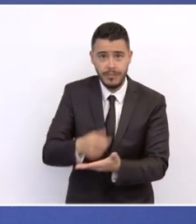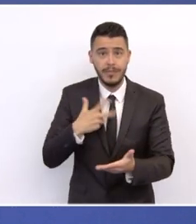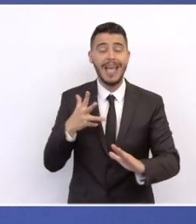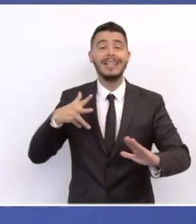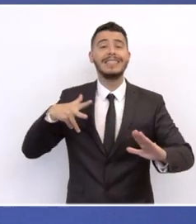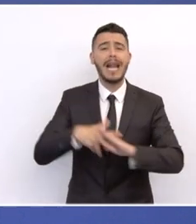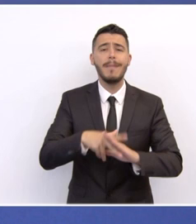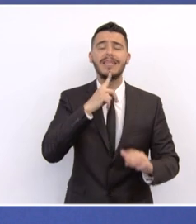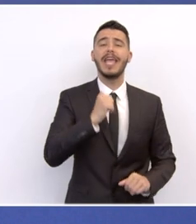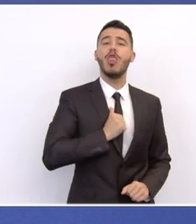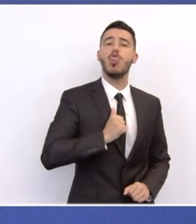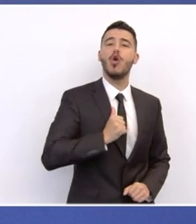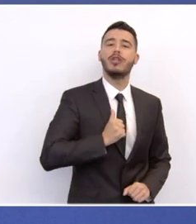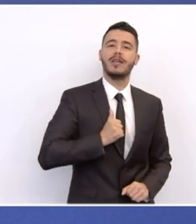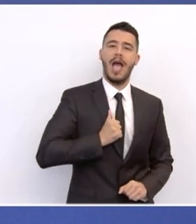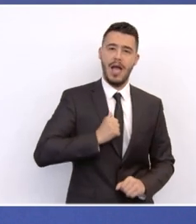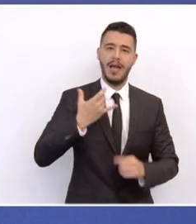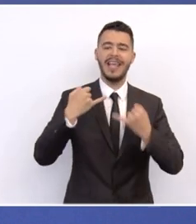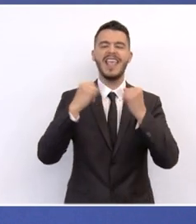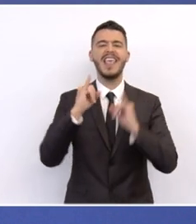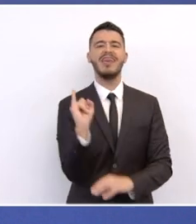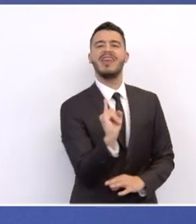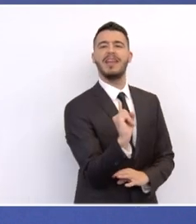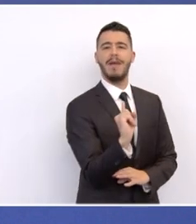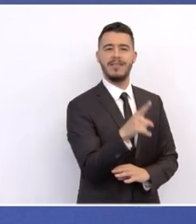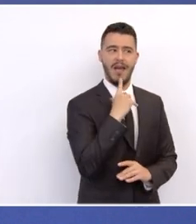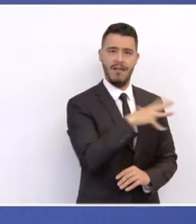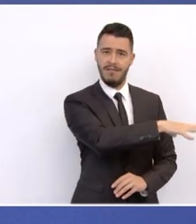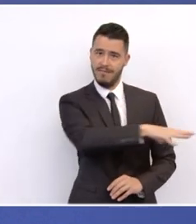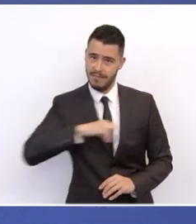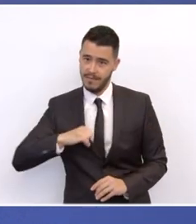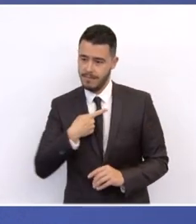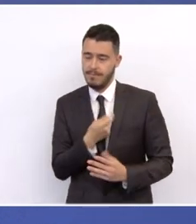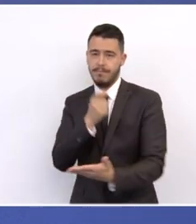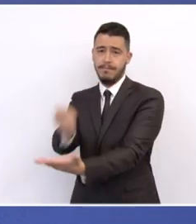και η EBRD. Το κράτος δεν ξέρει και δεν πρέπει να επιλέγει επενδύσεις.